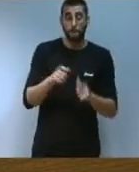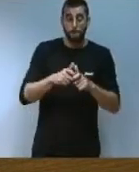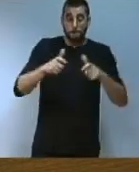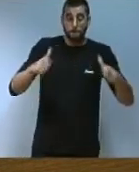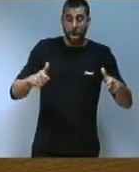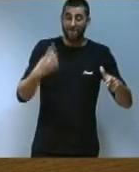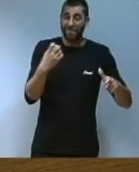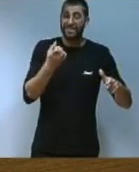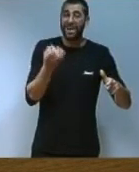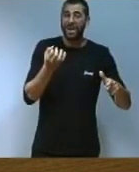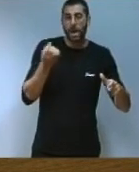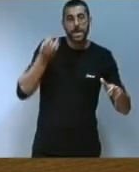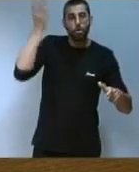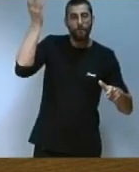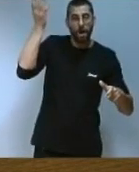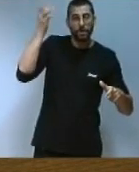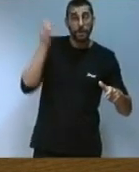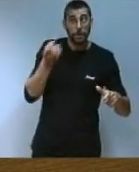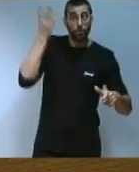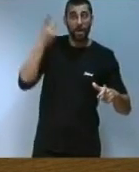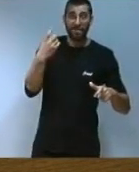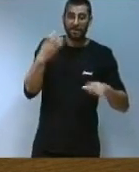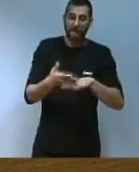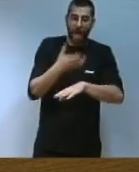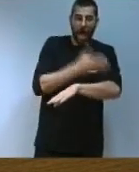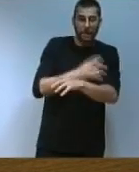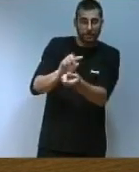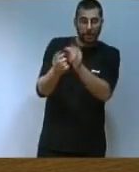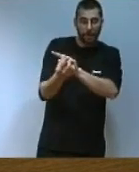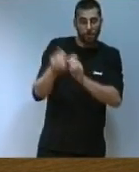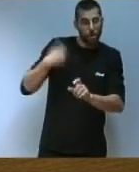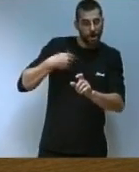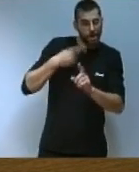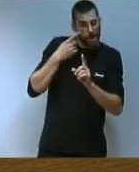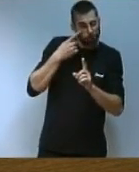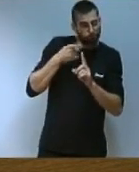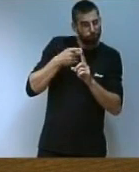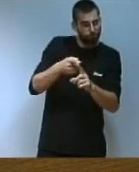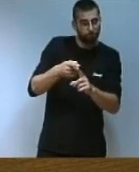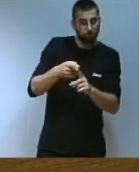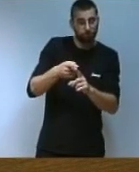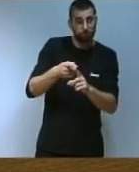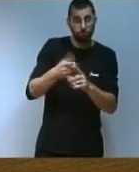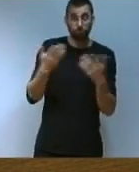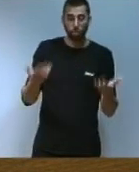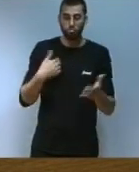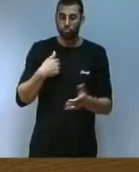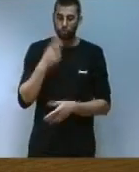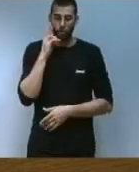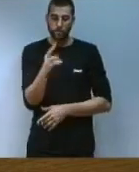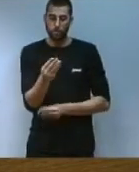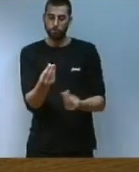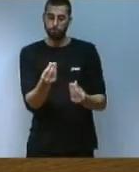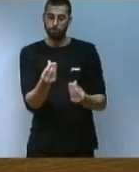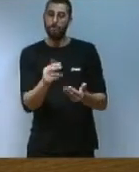innovar cal invertir i avançar-se als canvis i en aquest gens senzill trajecte entenem que la digitalització és un